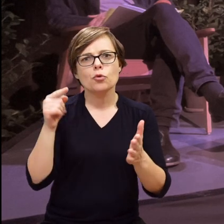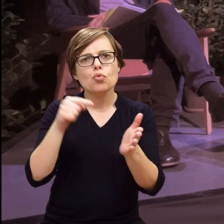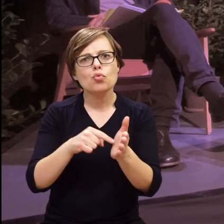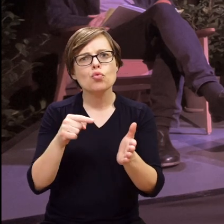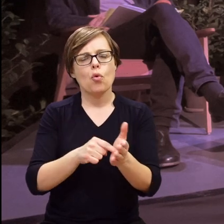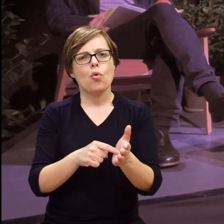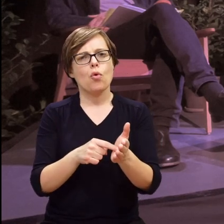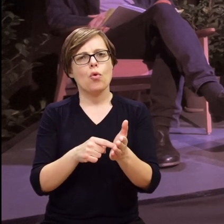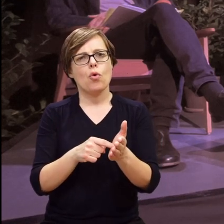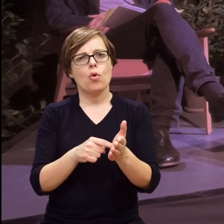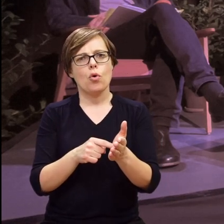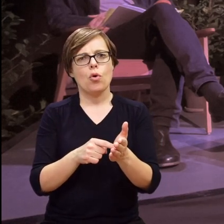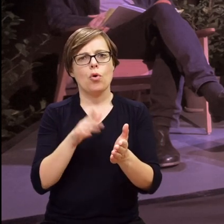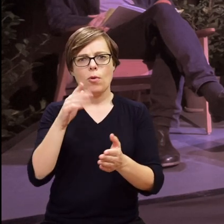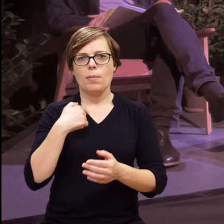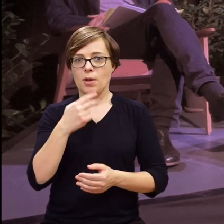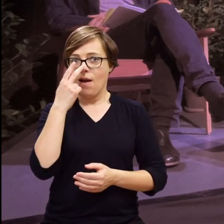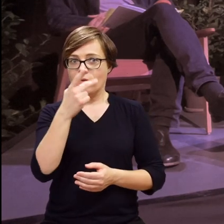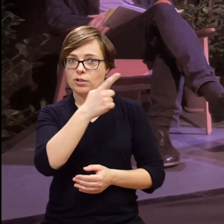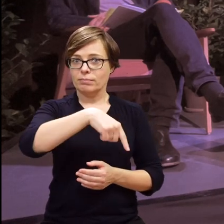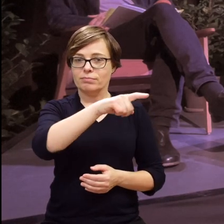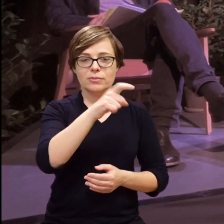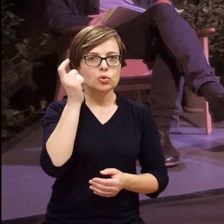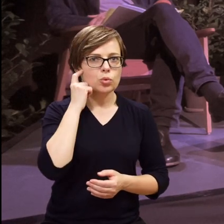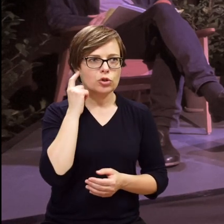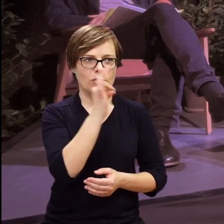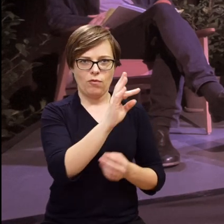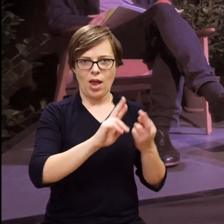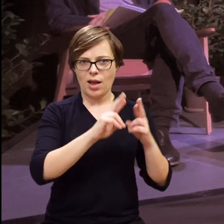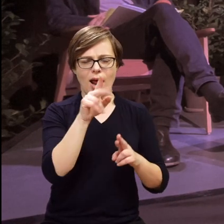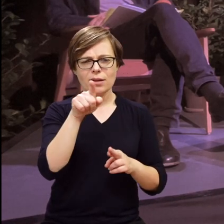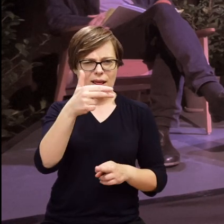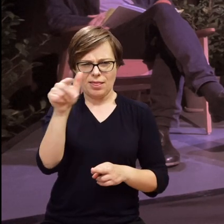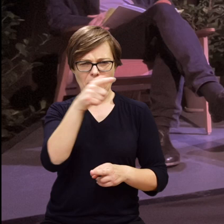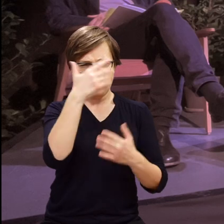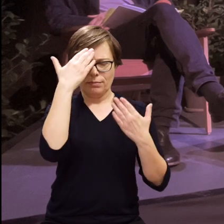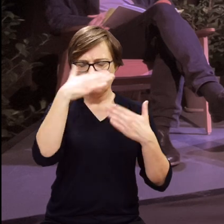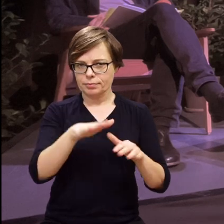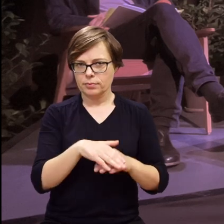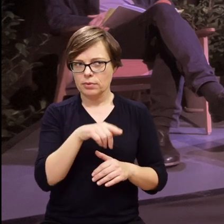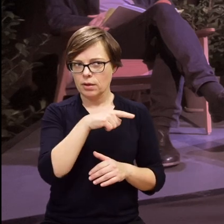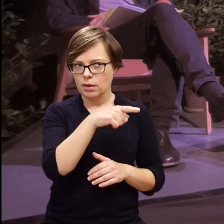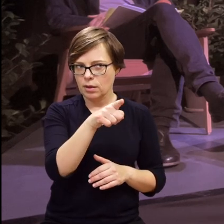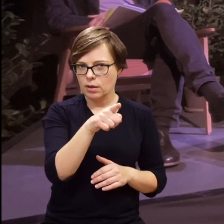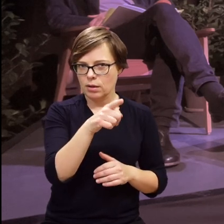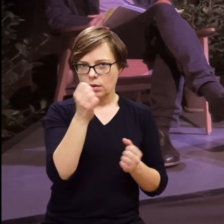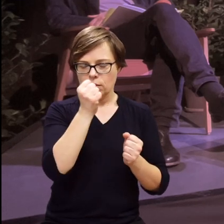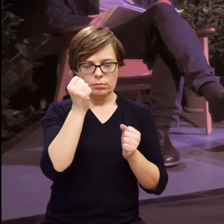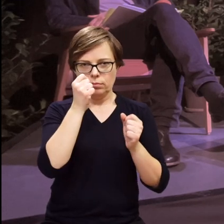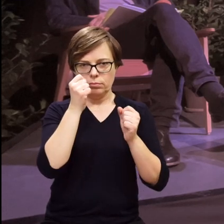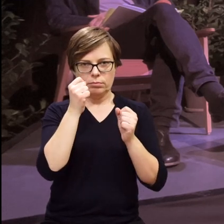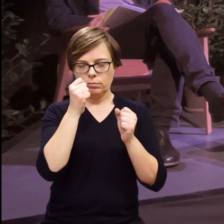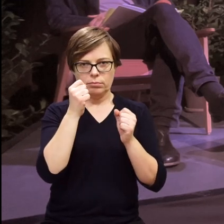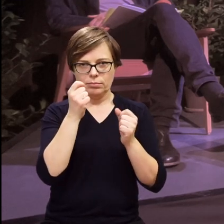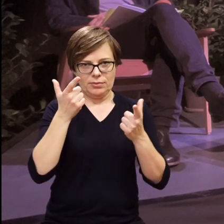i to jakoś, kiedy widziałam reakcję z kolei słyszących, którzy nie znają tego tematu, no to było duże zaskoczenie dla wszystkich, że to